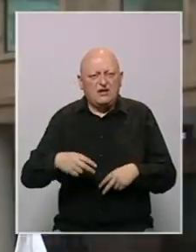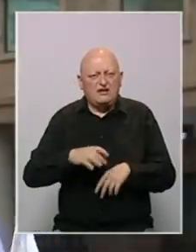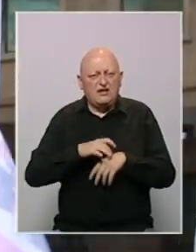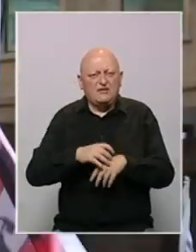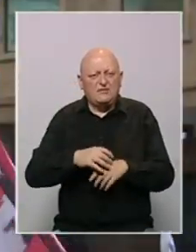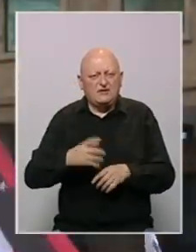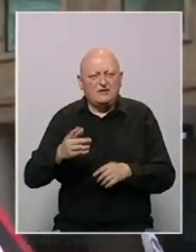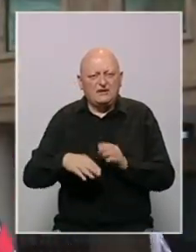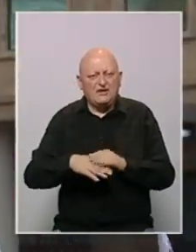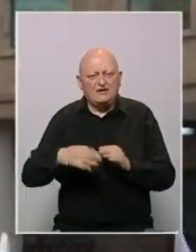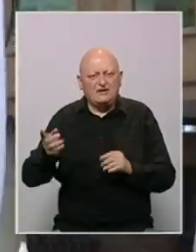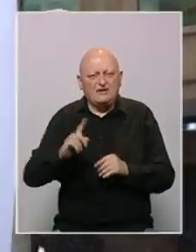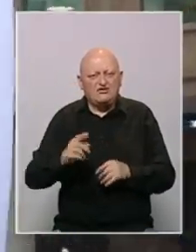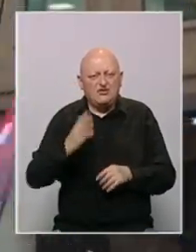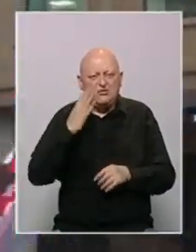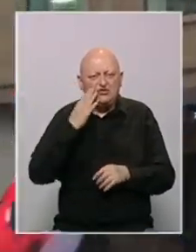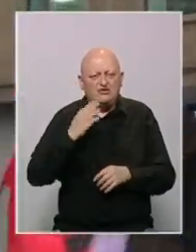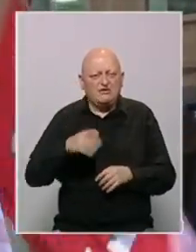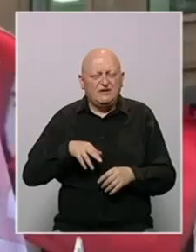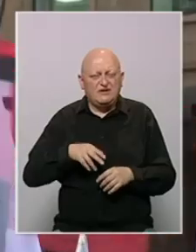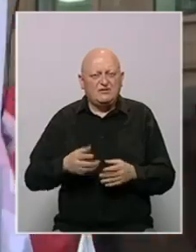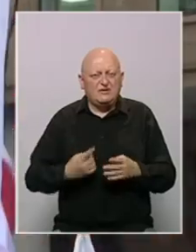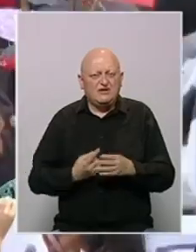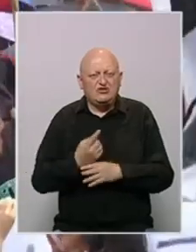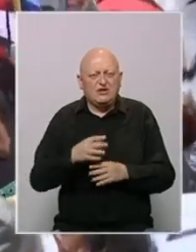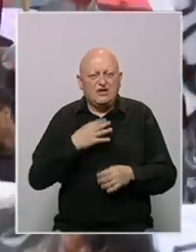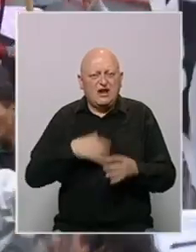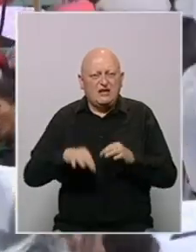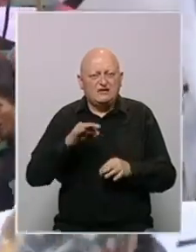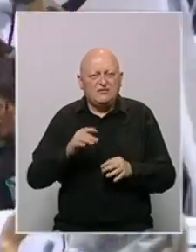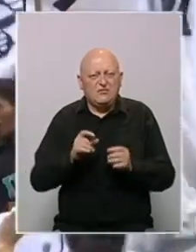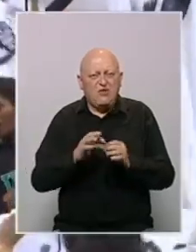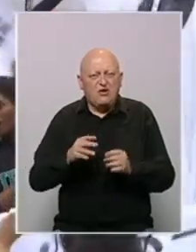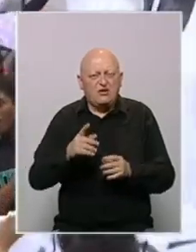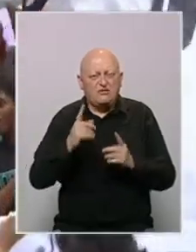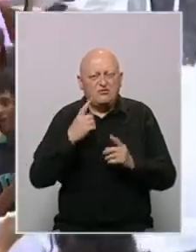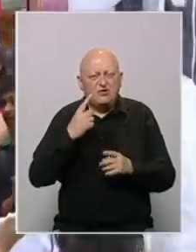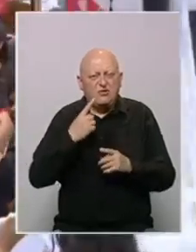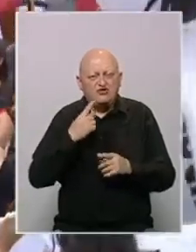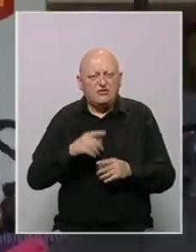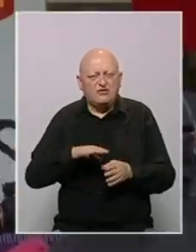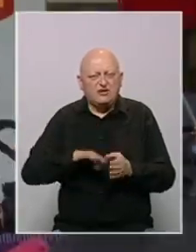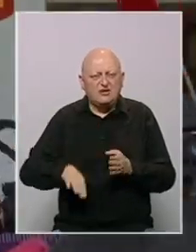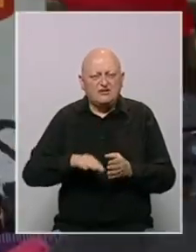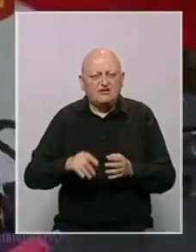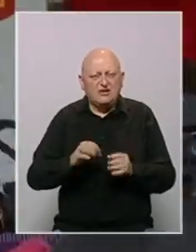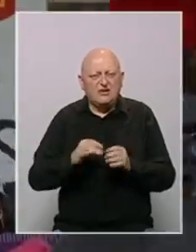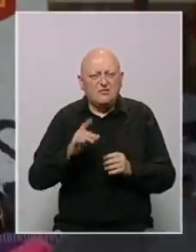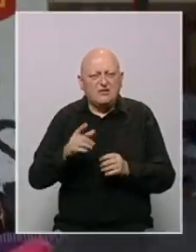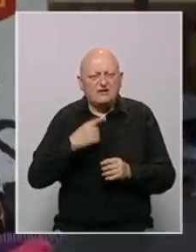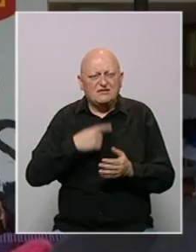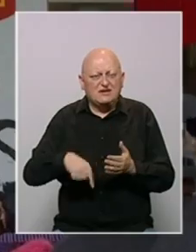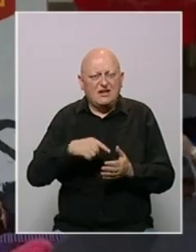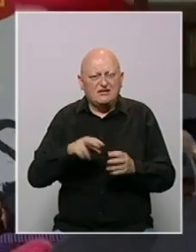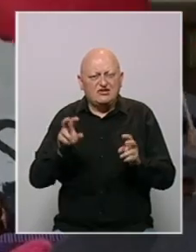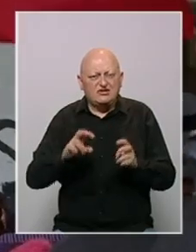straha da lider krajnje desnice neće poštovati ishod glasanja. Bolsonaro je više puta pokušavao da diskredituje